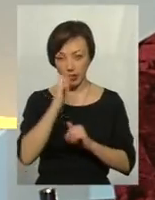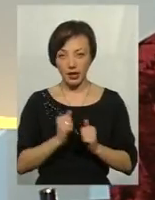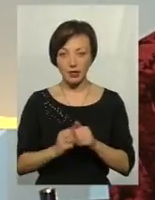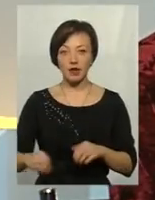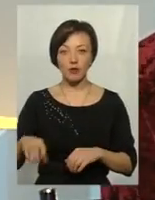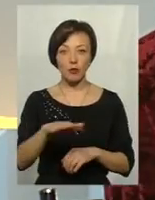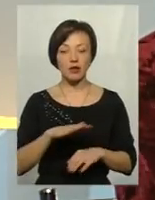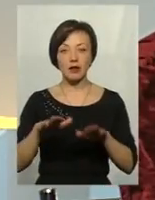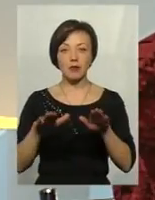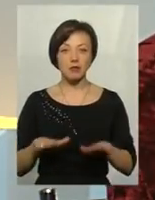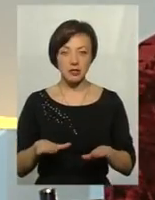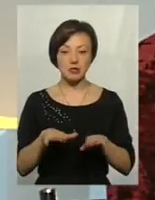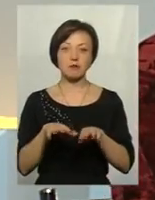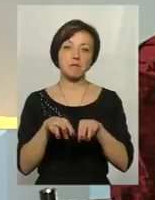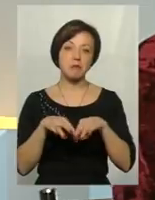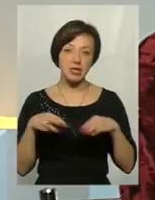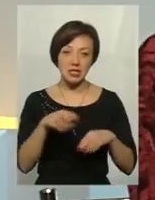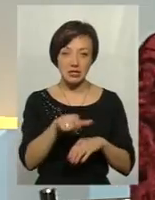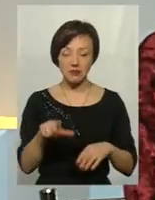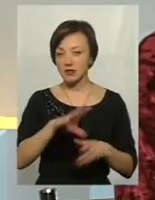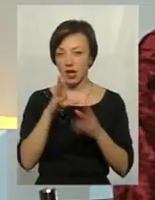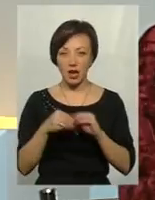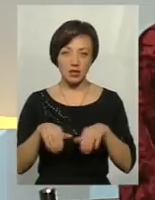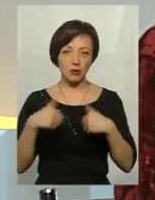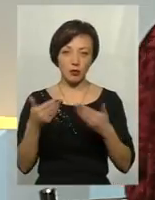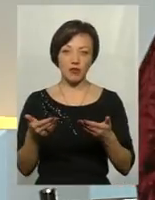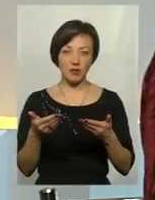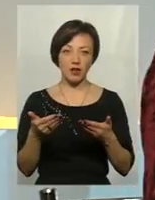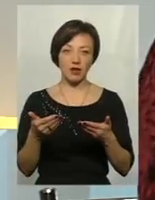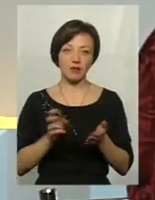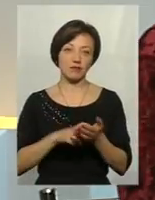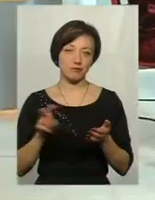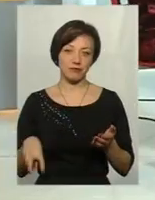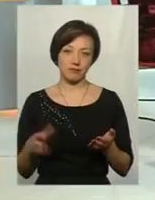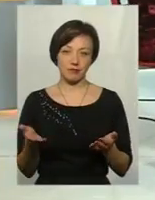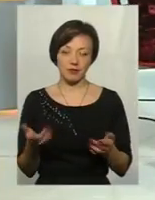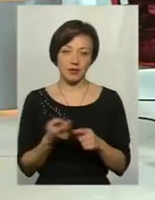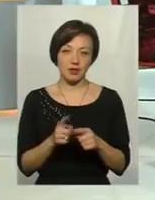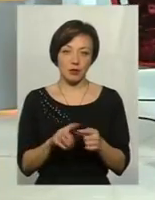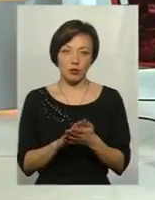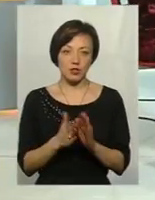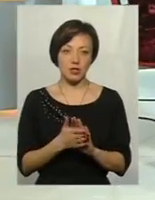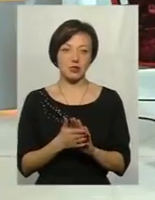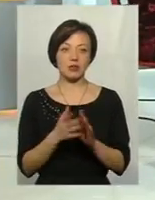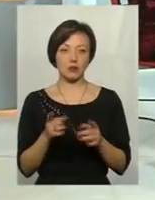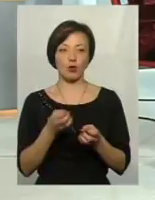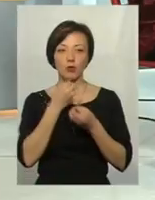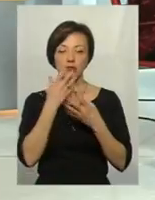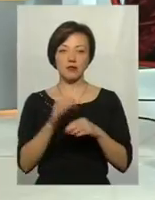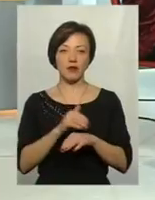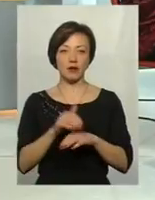європейських, на місці міністрів, я би взагалі запропонувала їм піти у відставку. Тому що це є позиція, і це було б схвально.